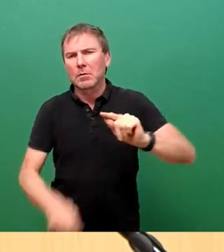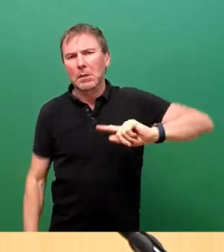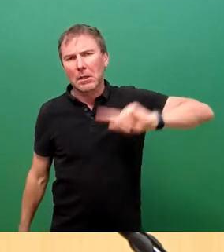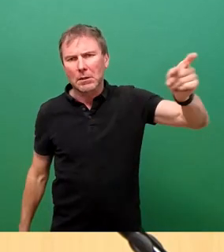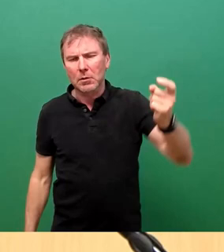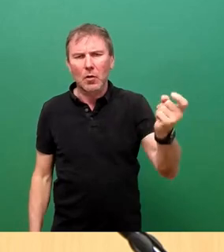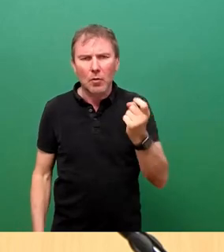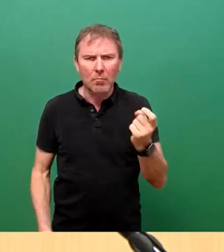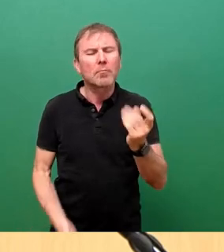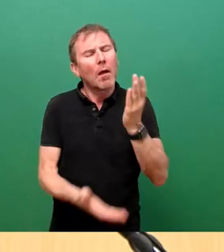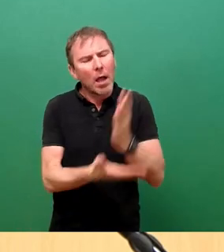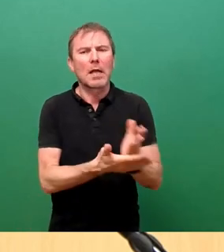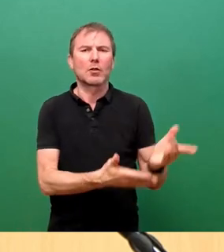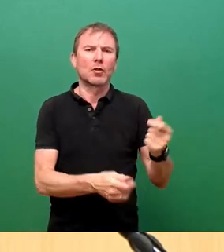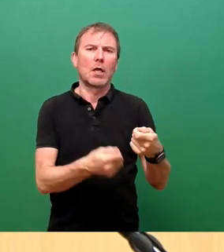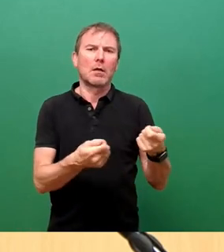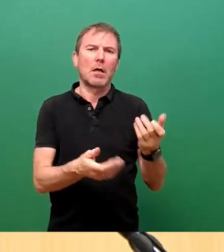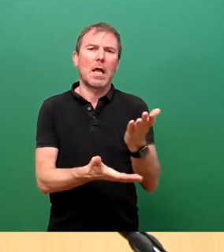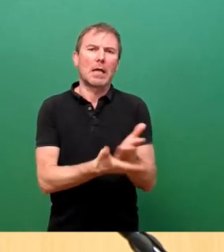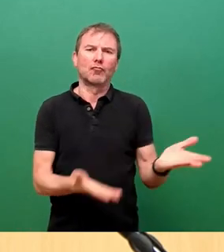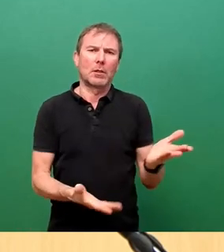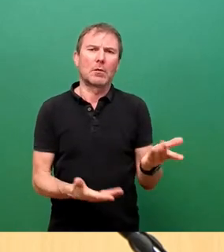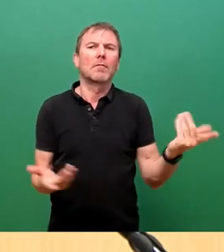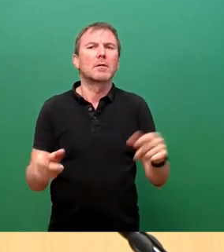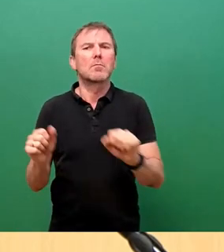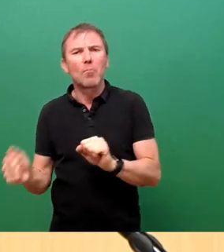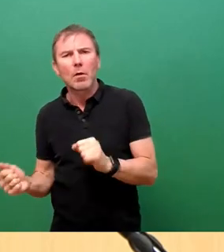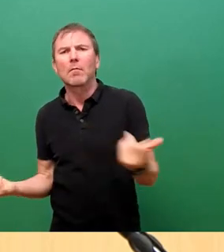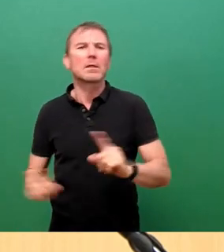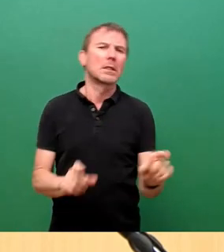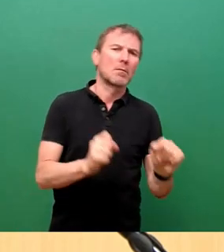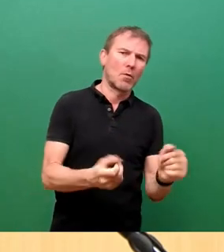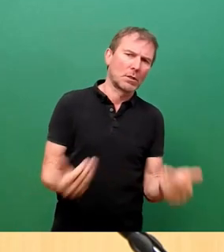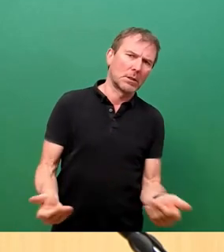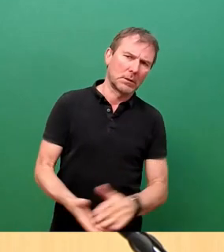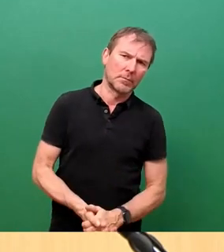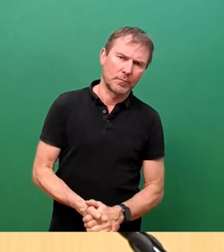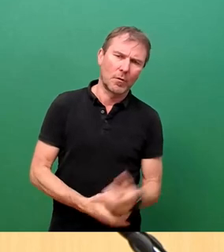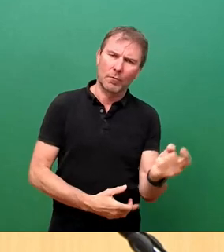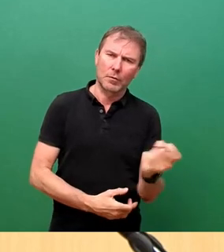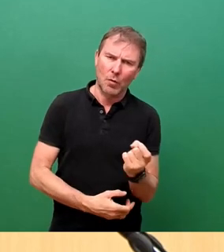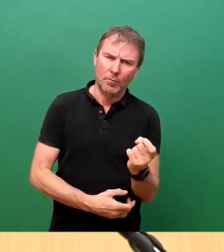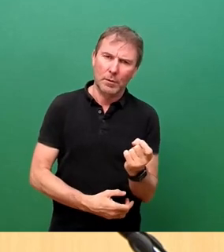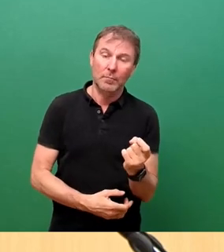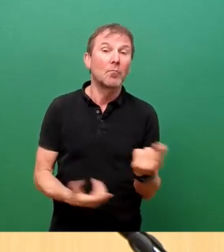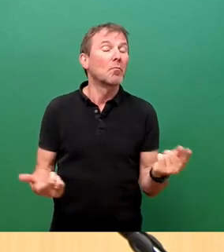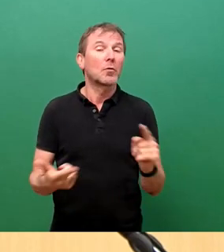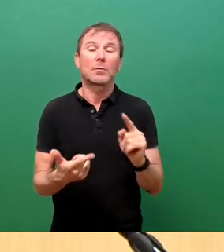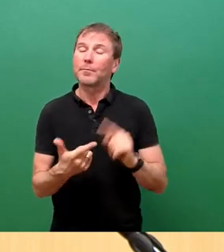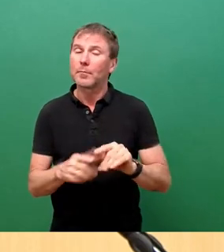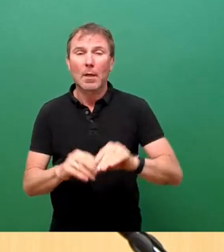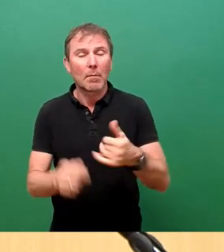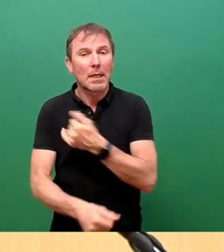endgültig entschieden wird, was in diesem Bereich möglich ist oder was nicht möglich ist. Oder aber die allgemeine Impfpflicht kommt